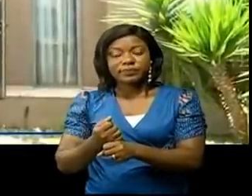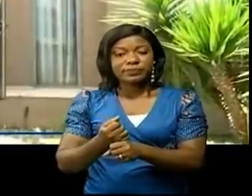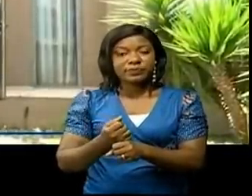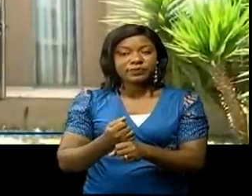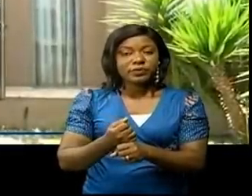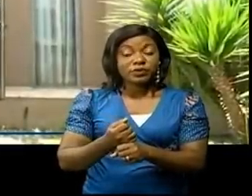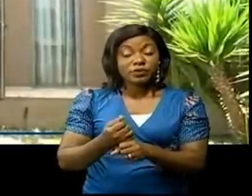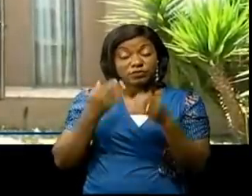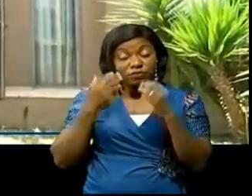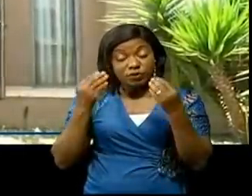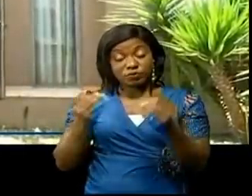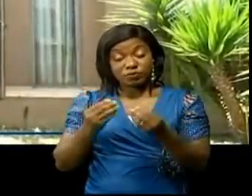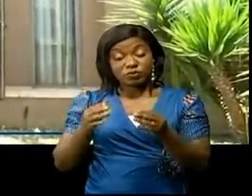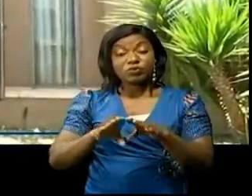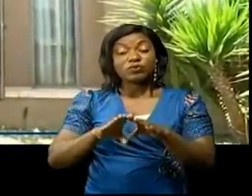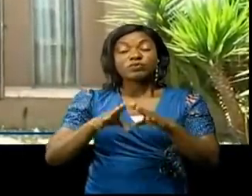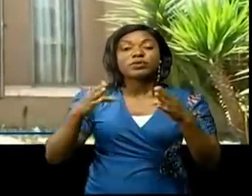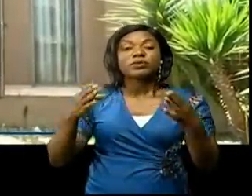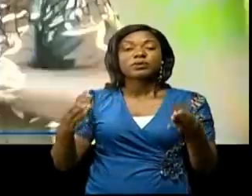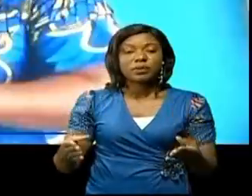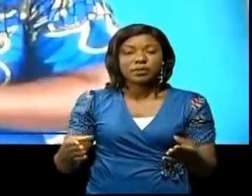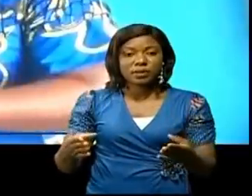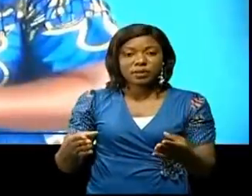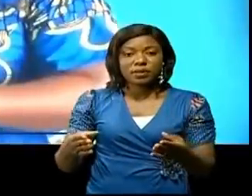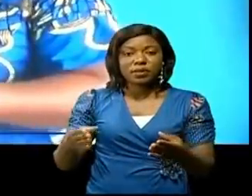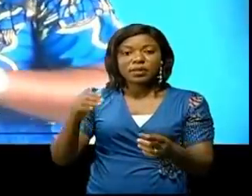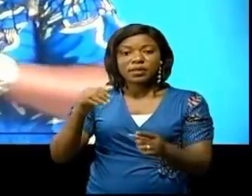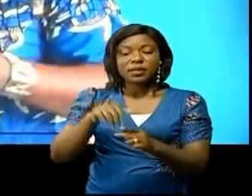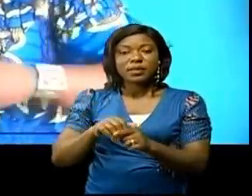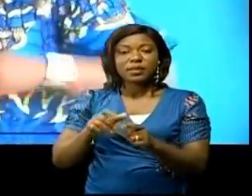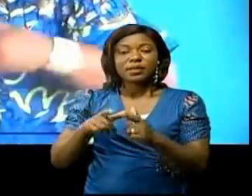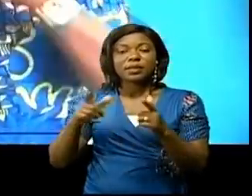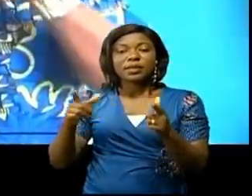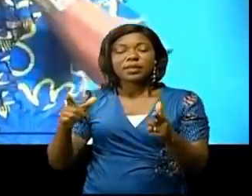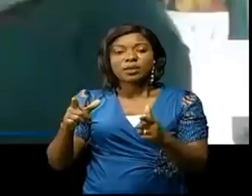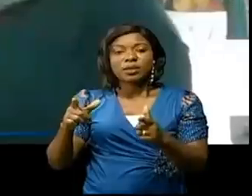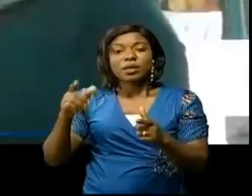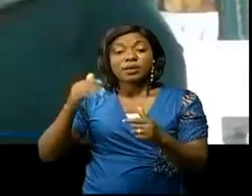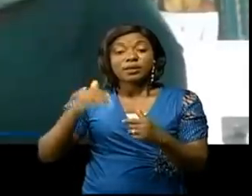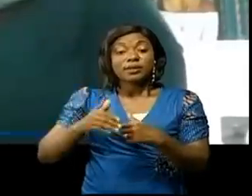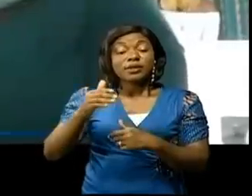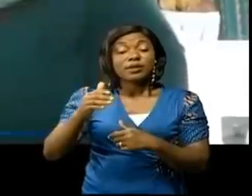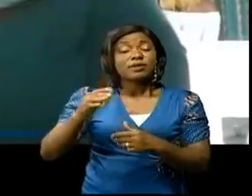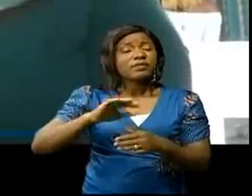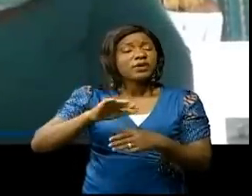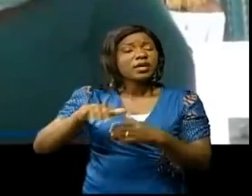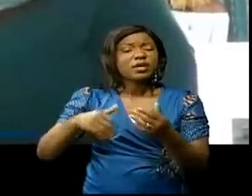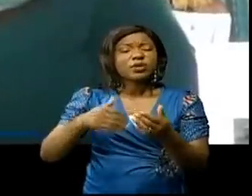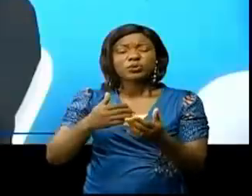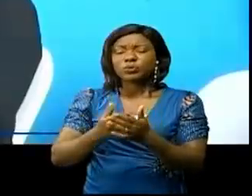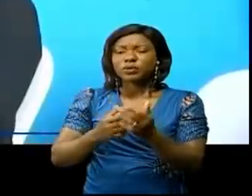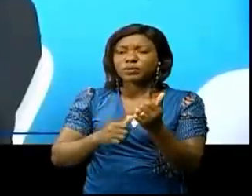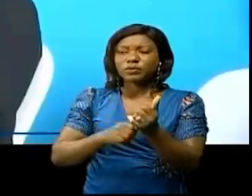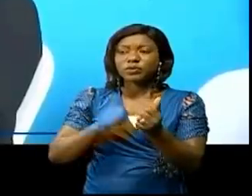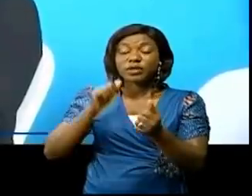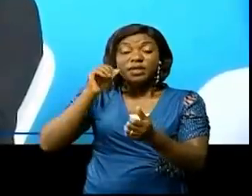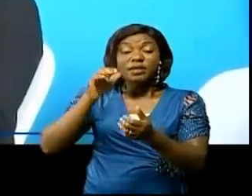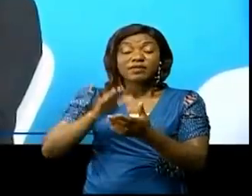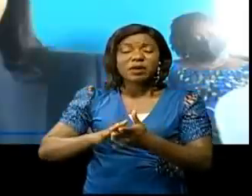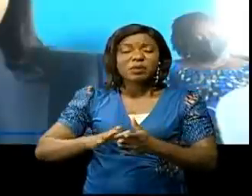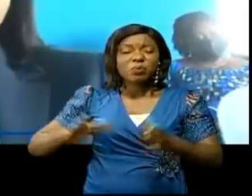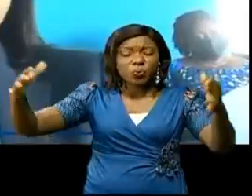Ainsi donc, le lancement de la FIEF a eu lieu au Pullman Grand Hotel Caravia, devant la presse louchoise, les femmes d'entrepreneurs